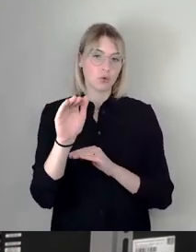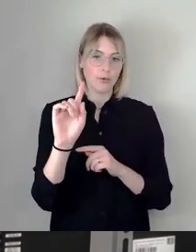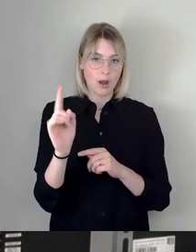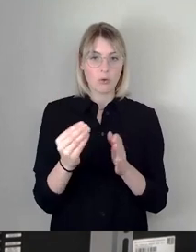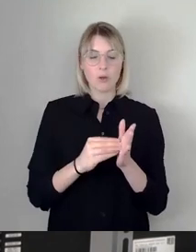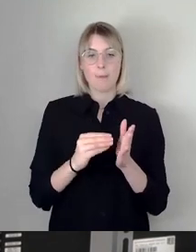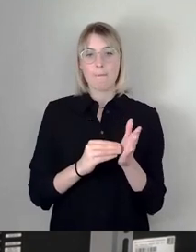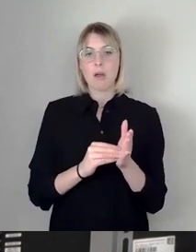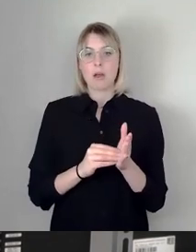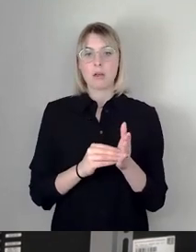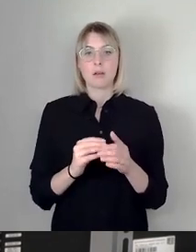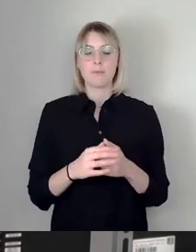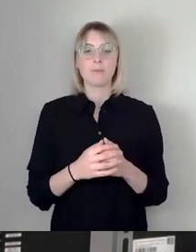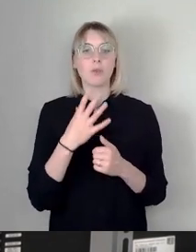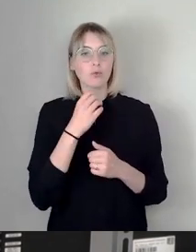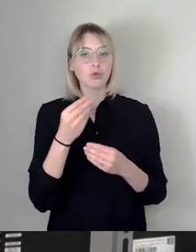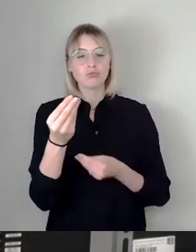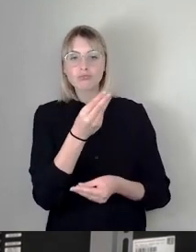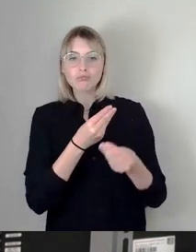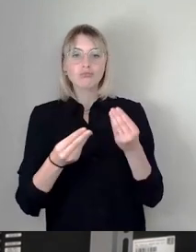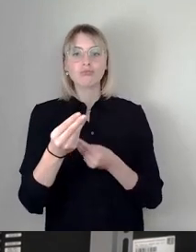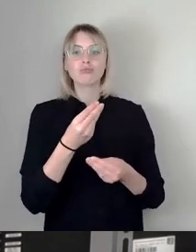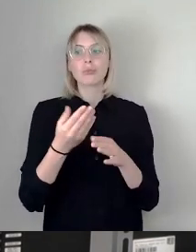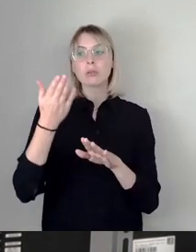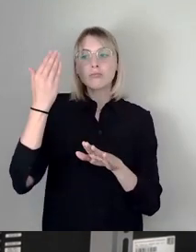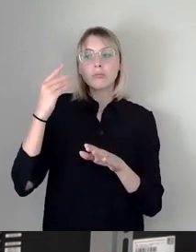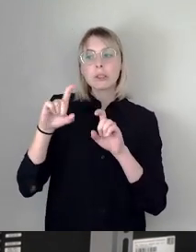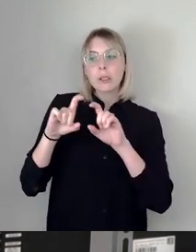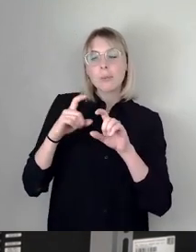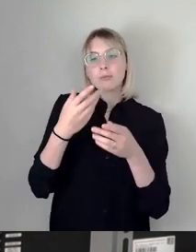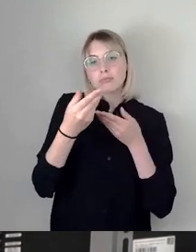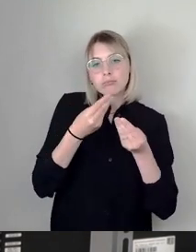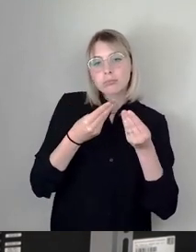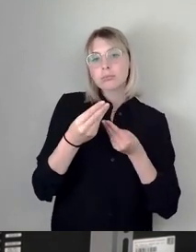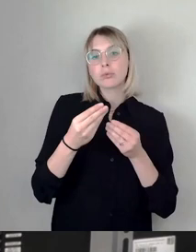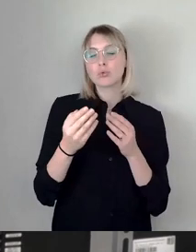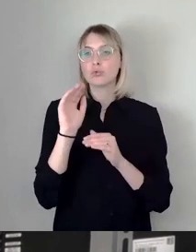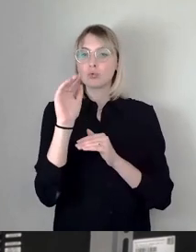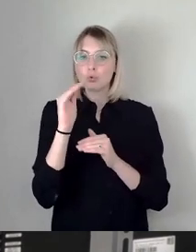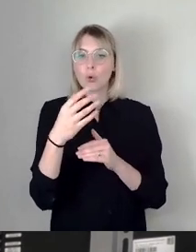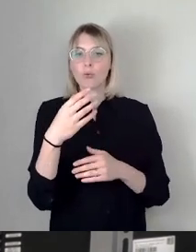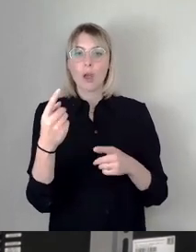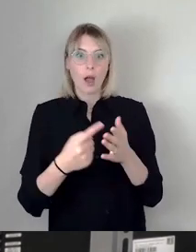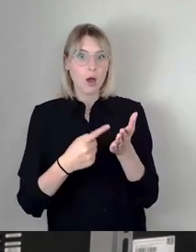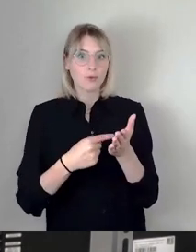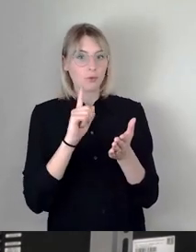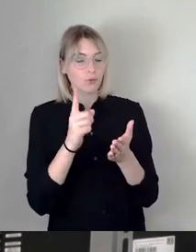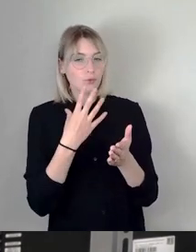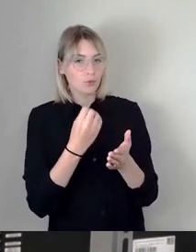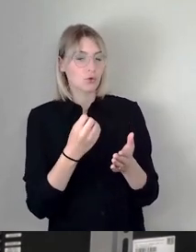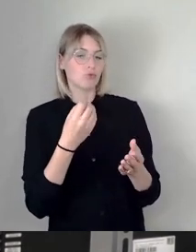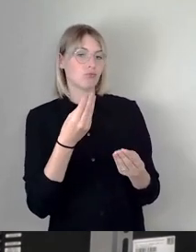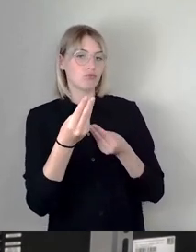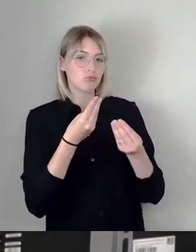zu sprechen und auf neue Herausforderungen zu blicken. Und das ist ja dann schon unmittelbar nach den